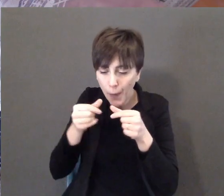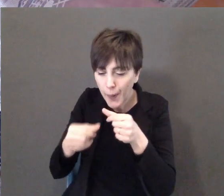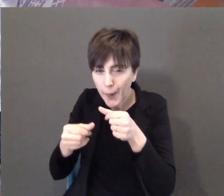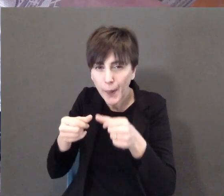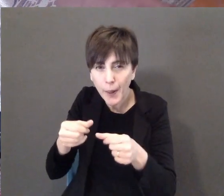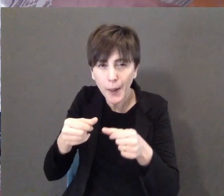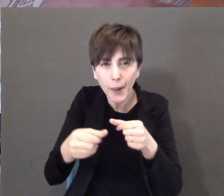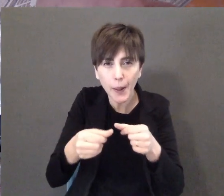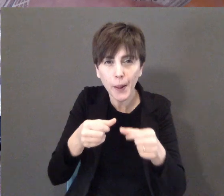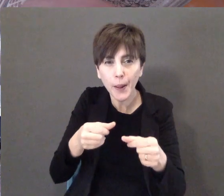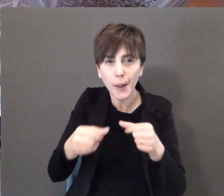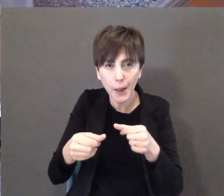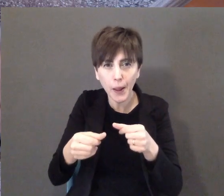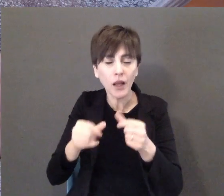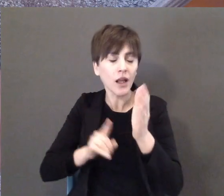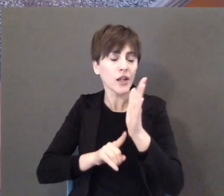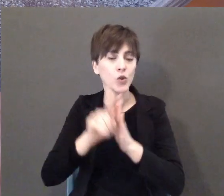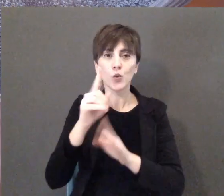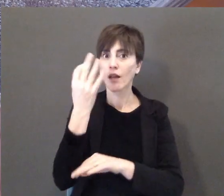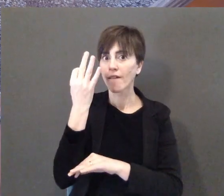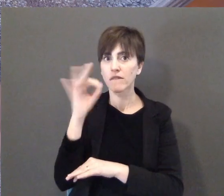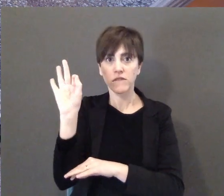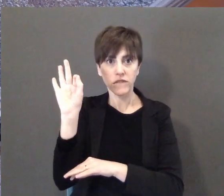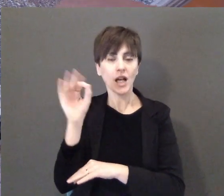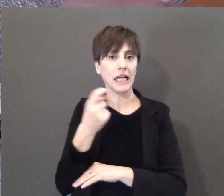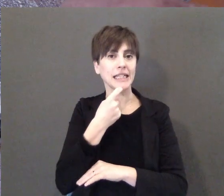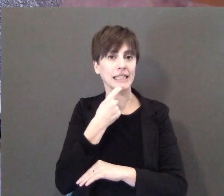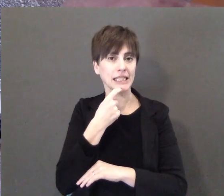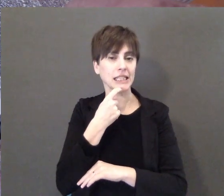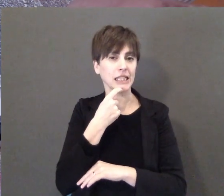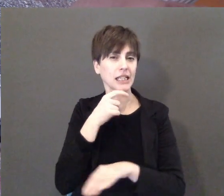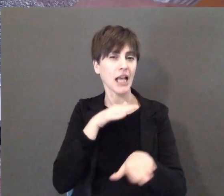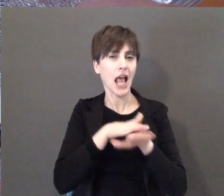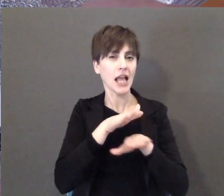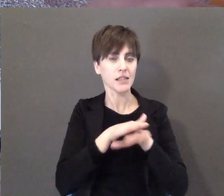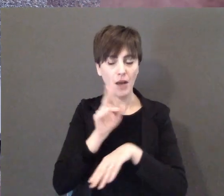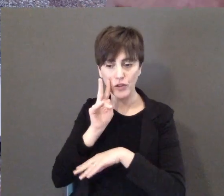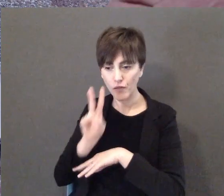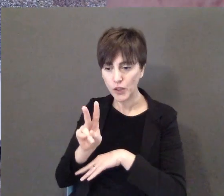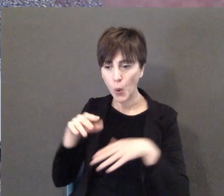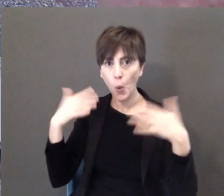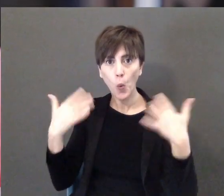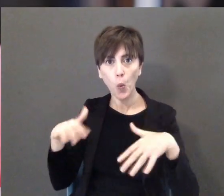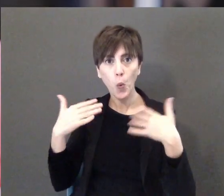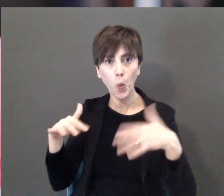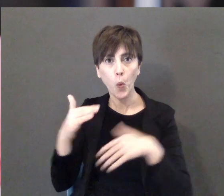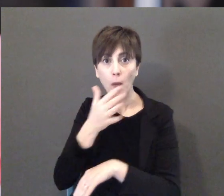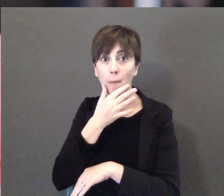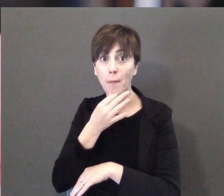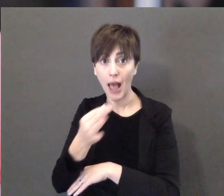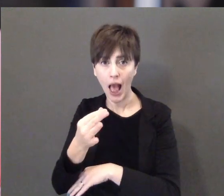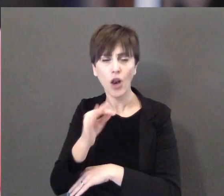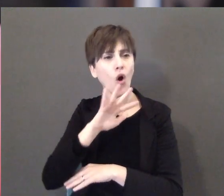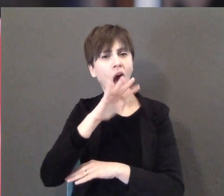se uno si intende va a vedere dice però mi hanno chiesto tanti di farlo sapete